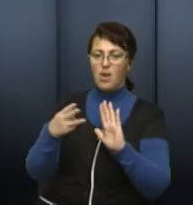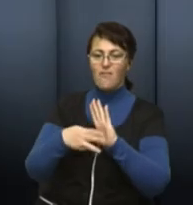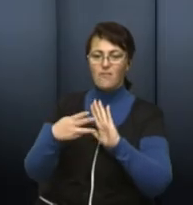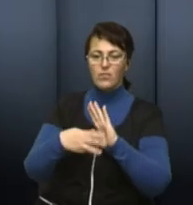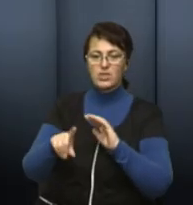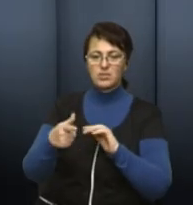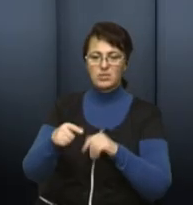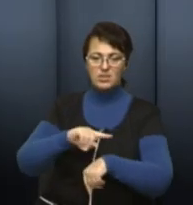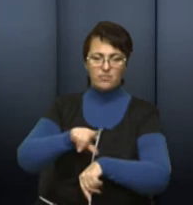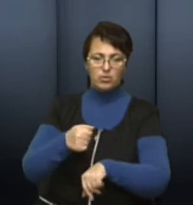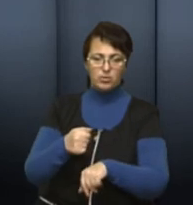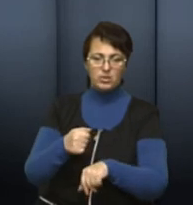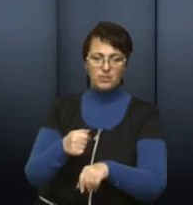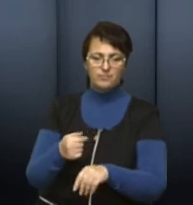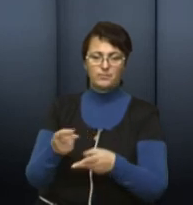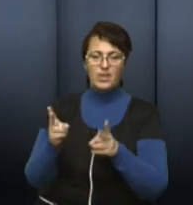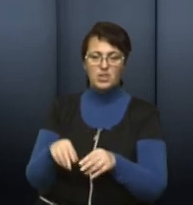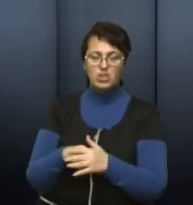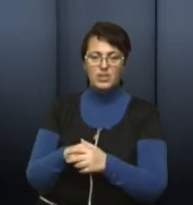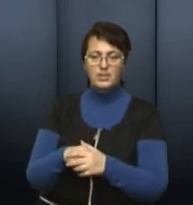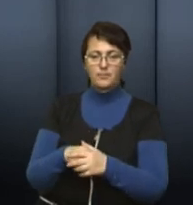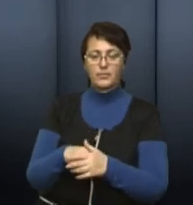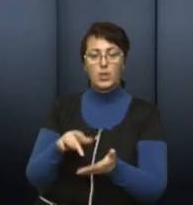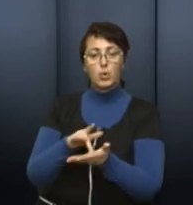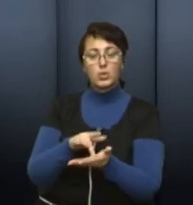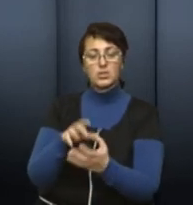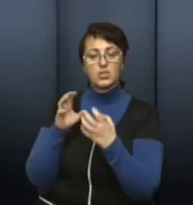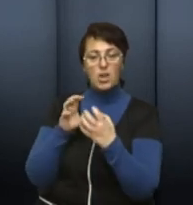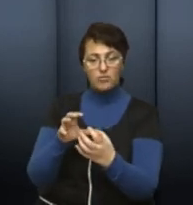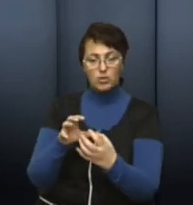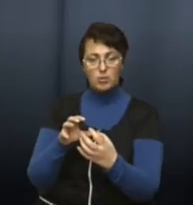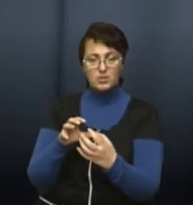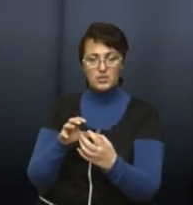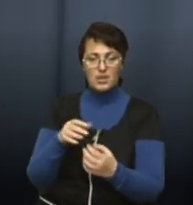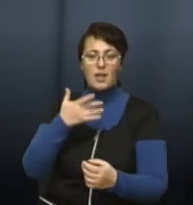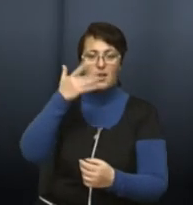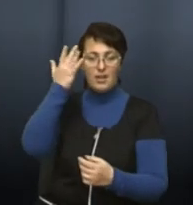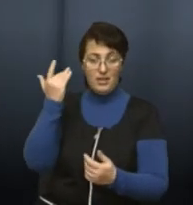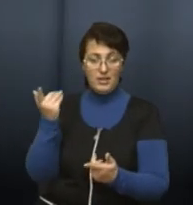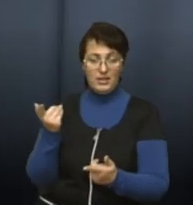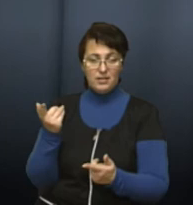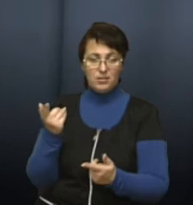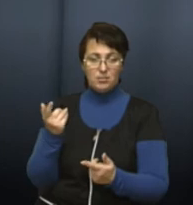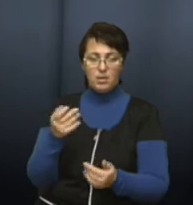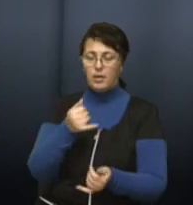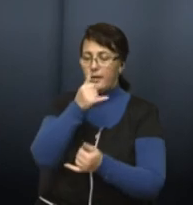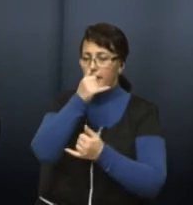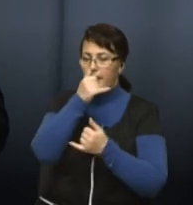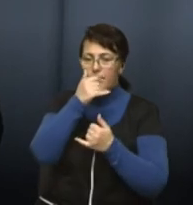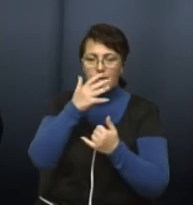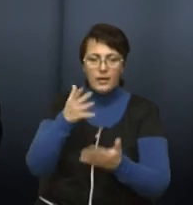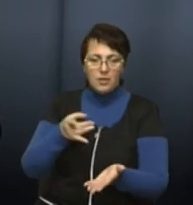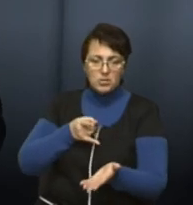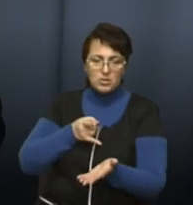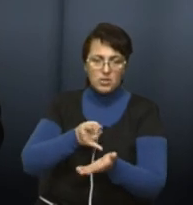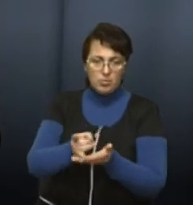година. Снову таки, власне, має спостереження. Туристичні автобуси, особливо в сезон, так, літній сезон, практично неможливо проїхати. Навіть